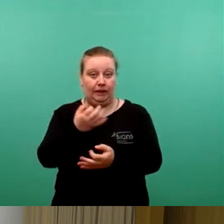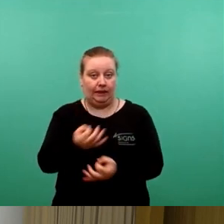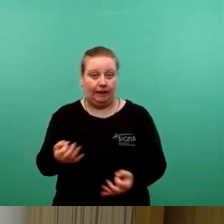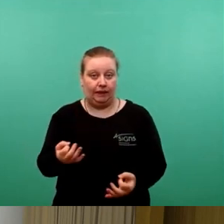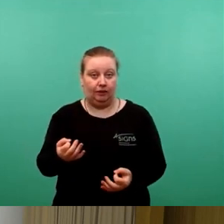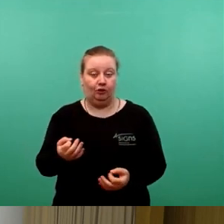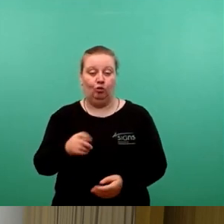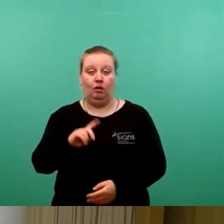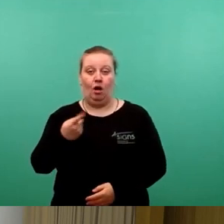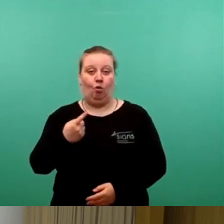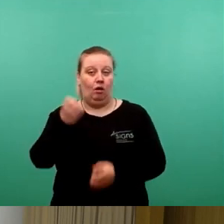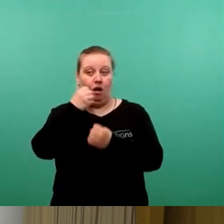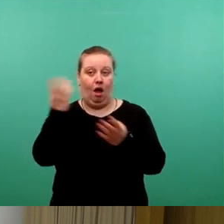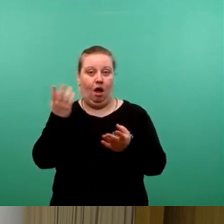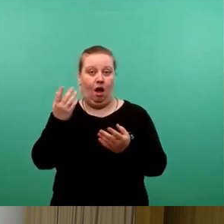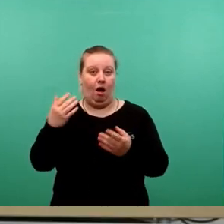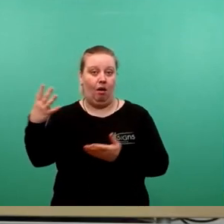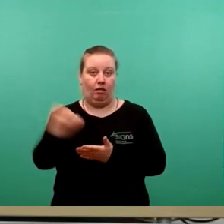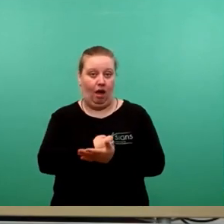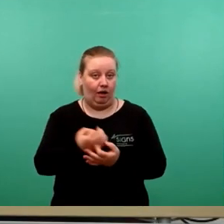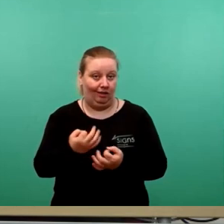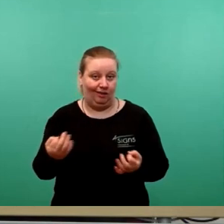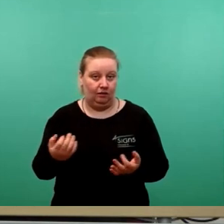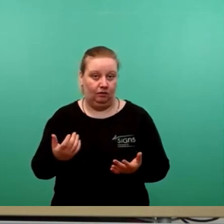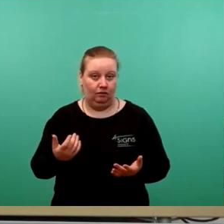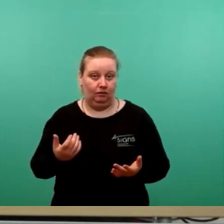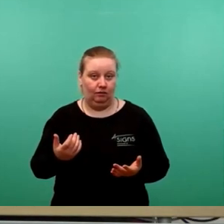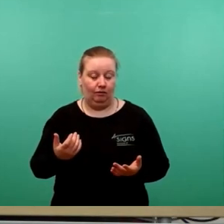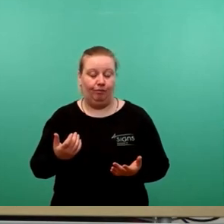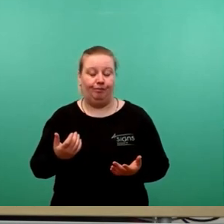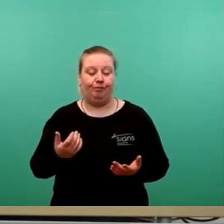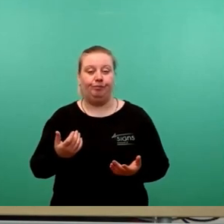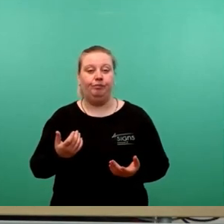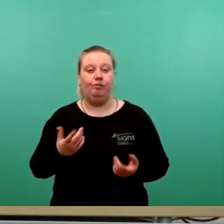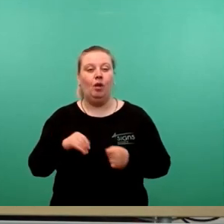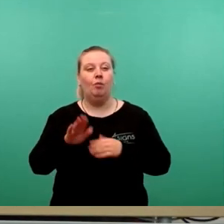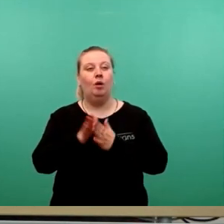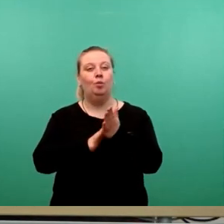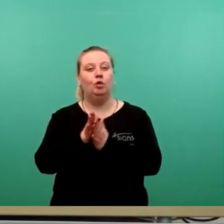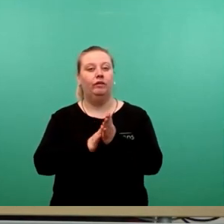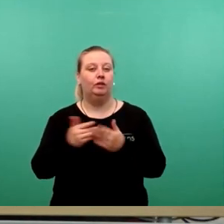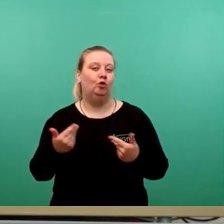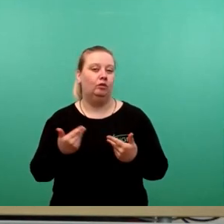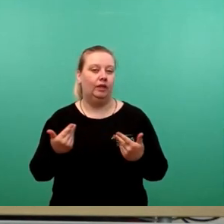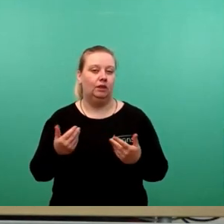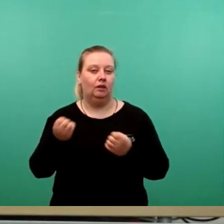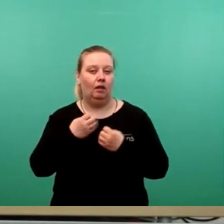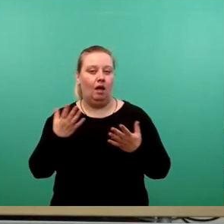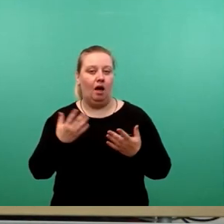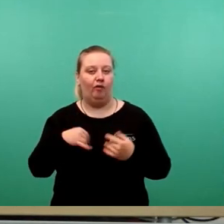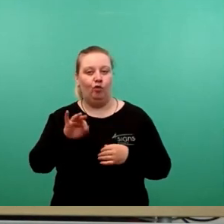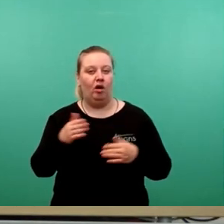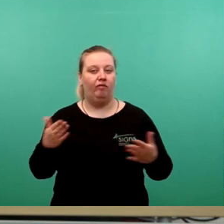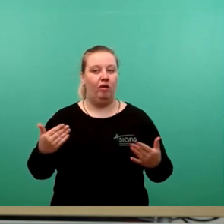natürlich auch logischerweise am Ertrag nicht beteiligt. Was ist die Motivation? Ganz grundlegend, jetzt im Sinne der Vermarktung